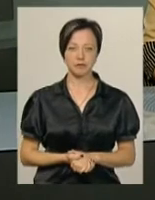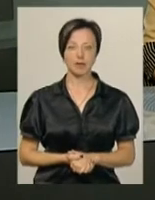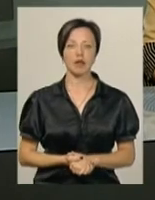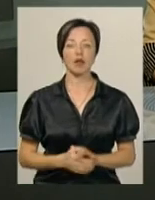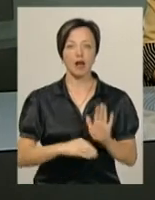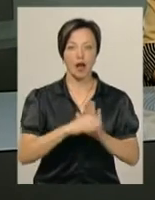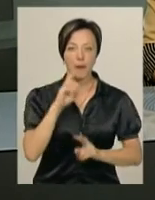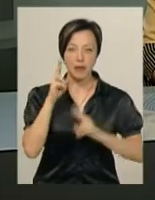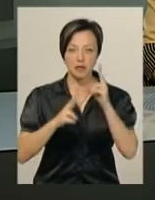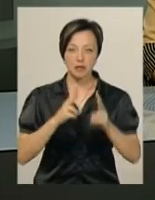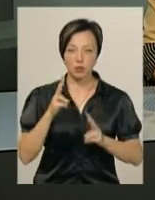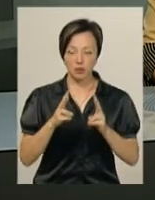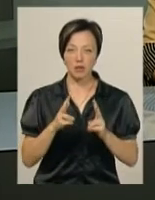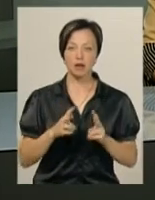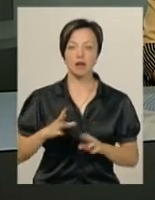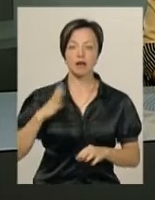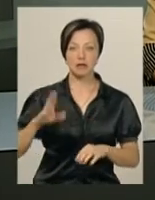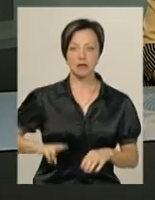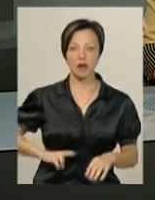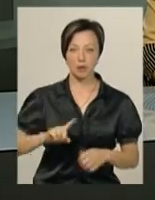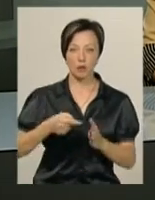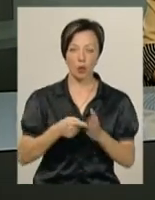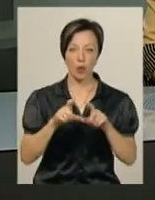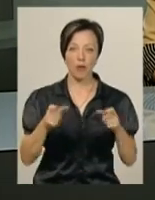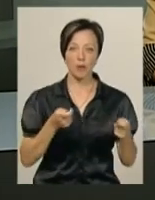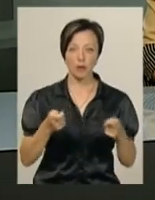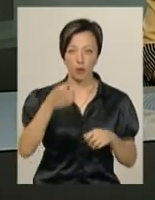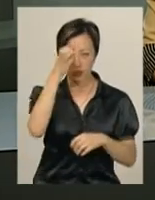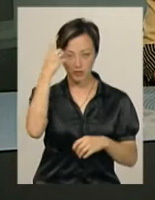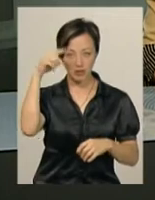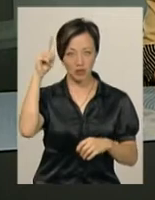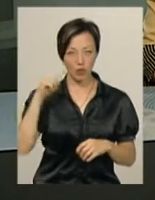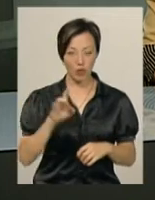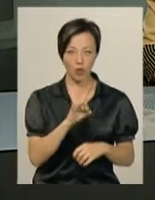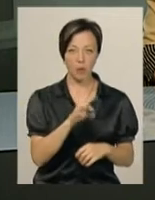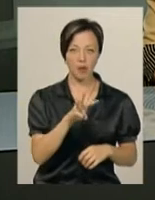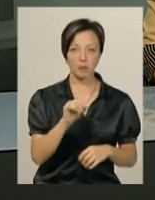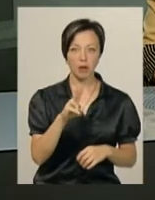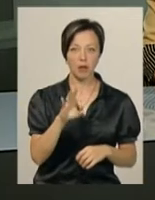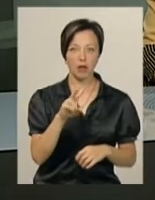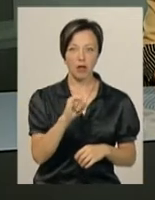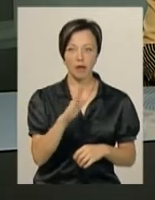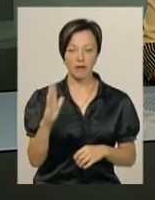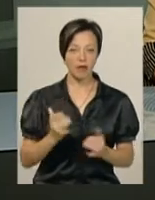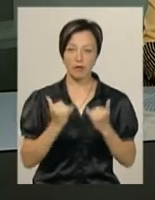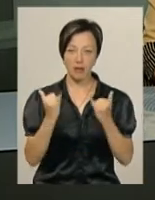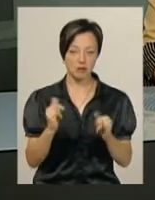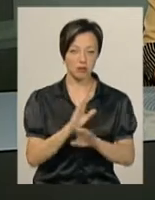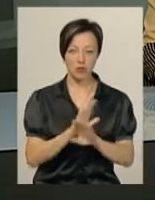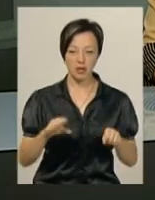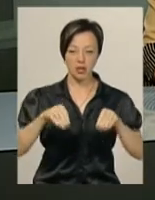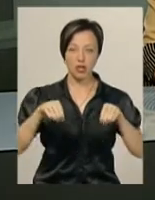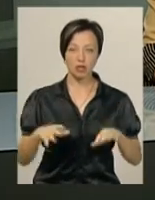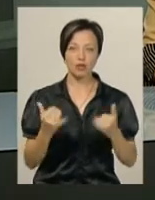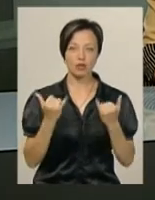Апеляційну скаргу екс-директора Хмельницького міського департаменту освіти та науки Романа Миколаїва не задовольнили. Відповідне